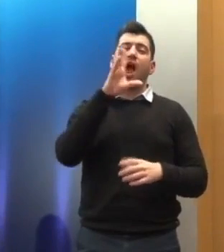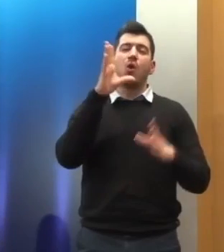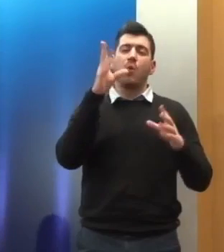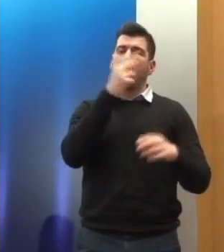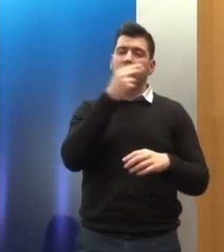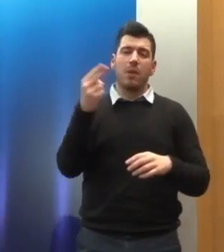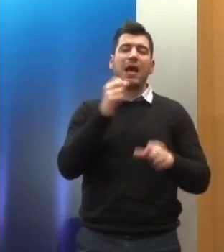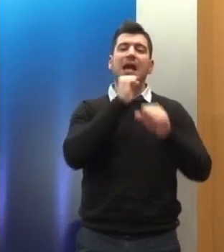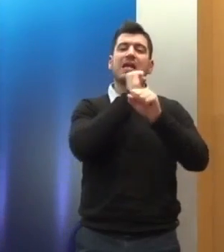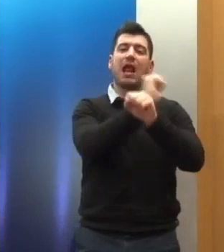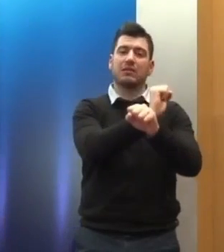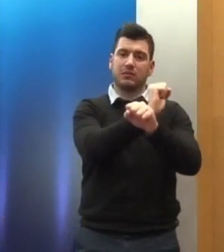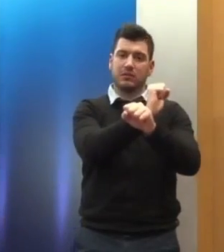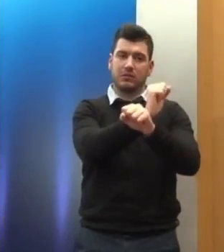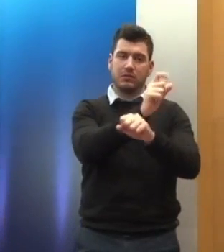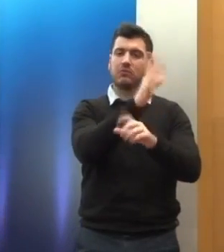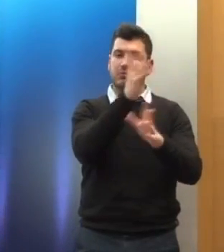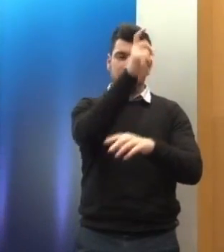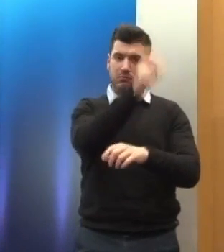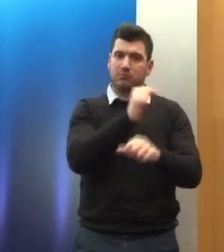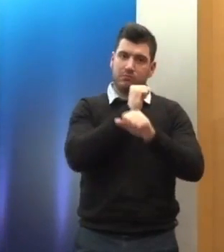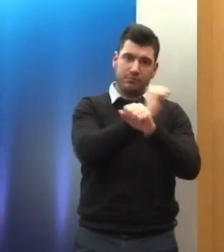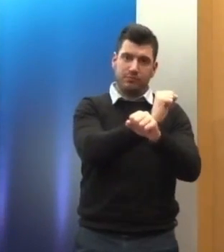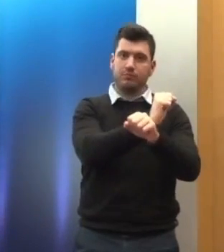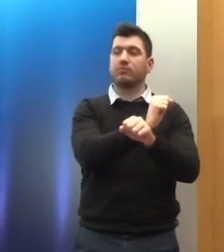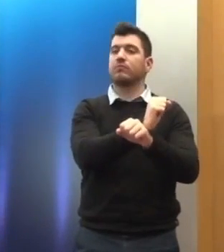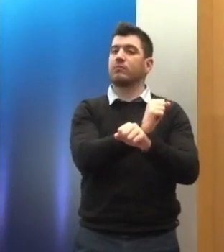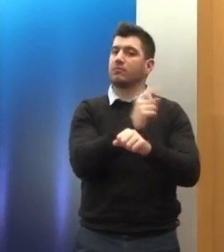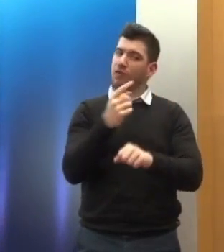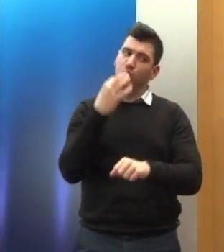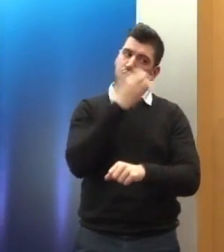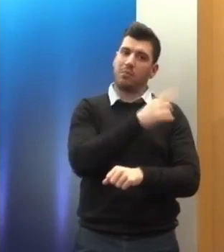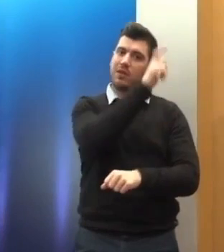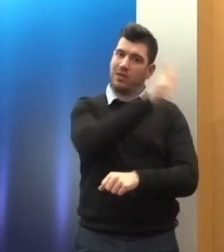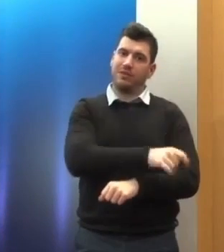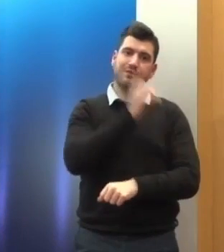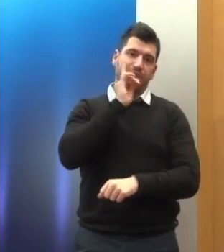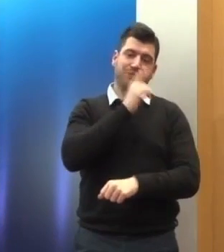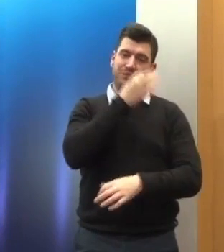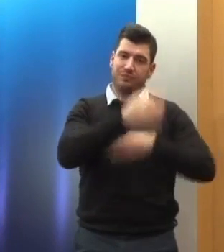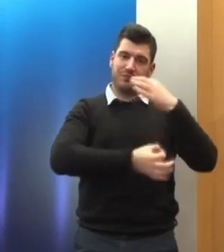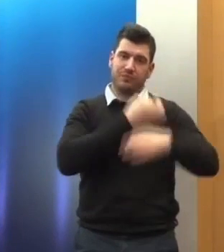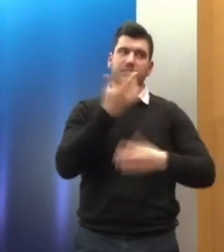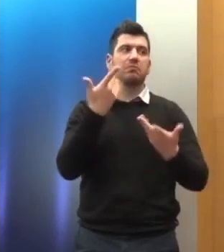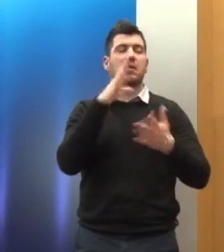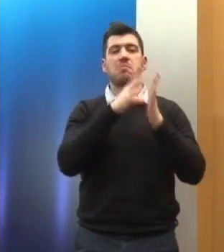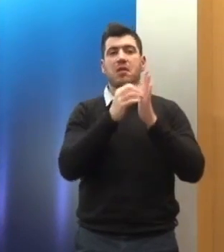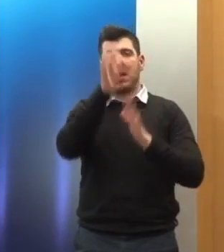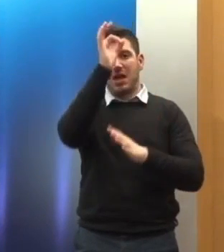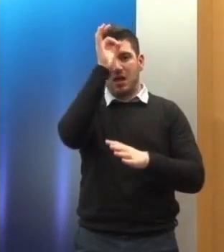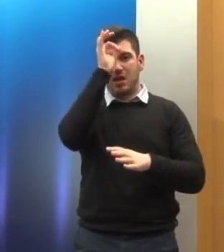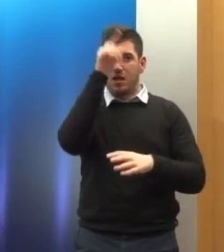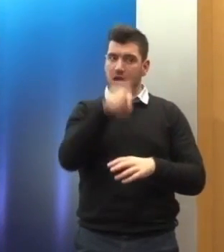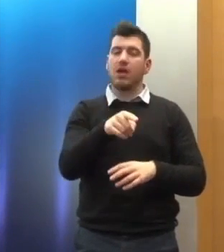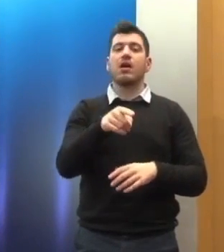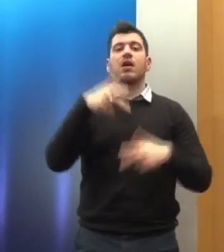Υπάρχει πράγματι ένα μεγάλο γκρουπ υποθέσεων σχετικών. Αναφέρθηκε η κυρία Δίπλα σε αυτές. Στα αστυνομικά τμήματα και πάλι η πολιτεία έχει